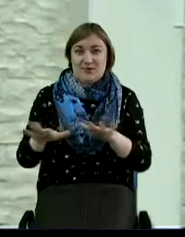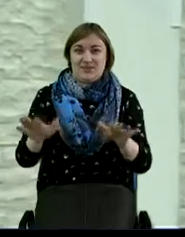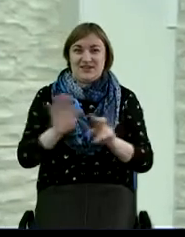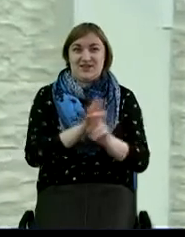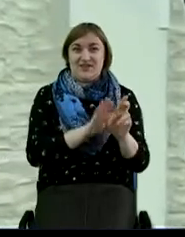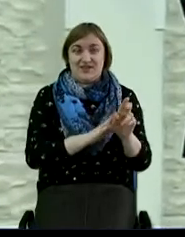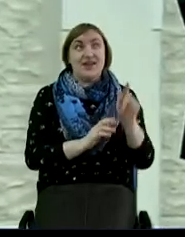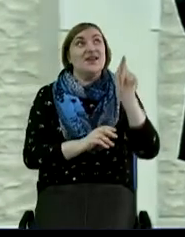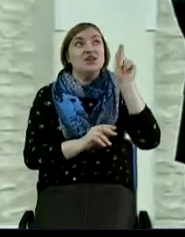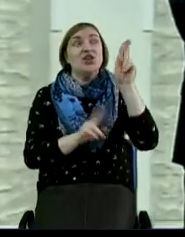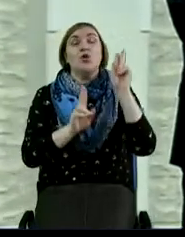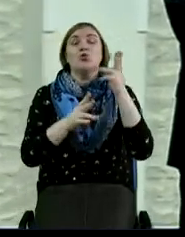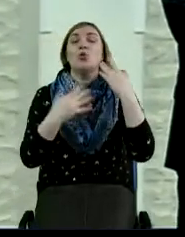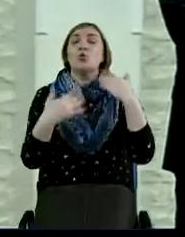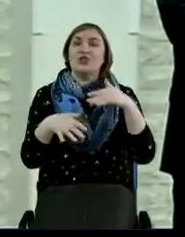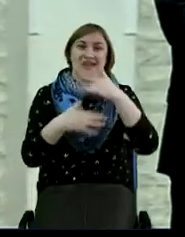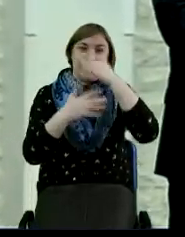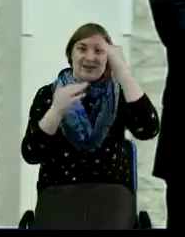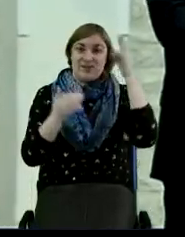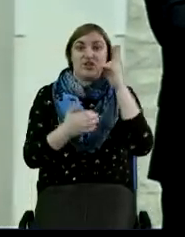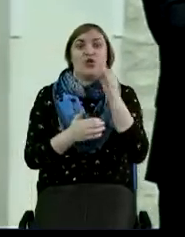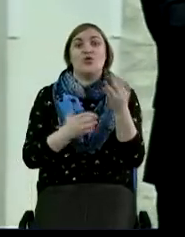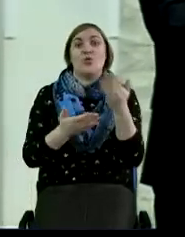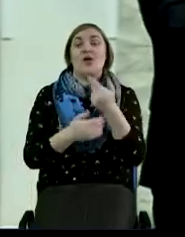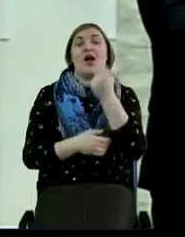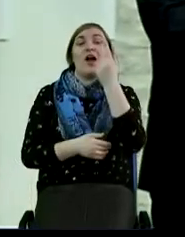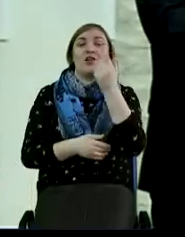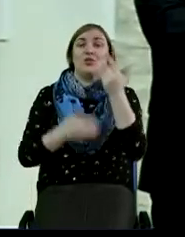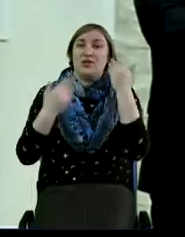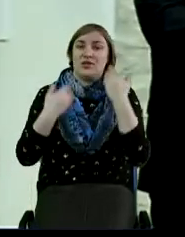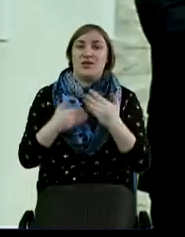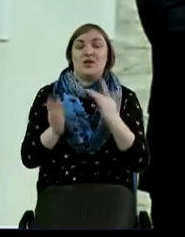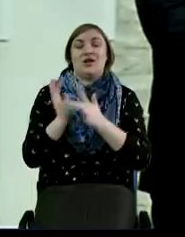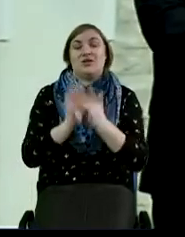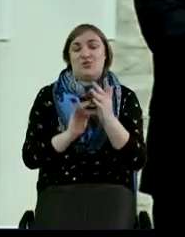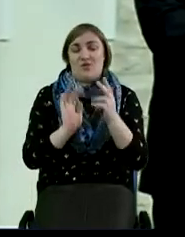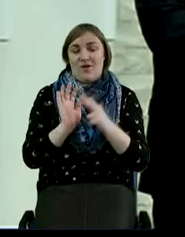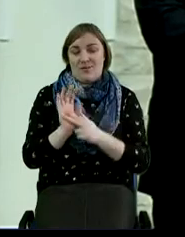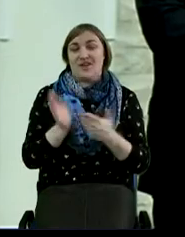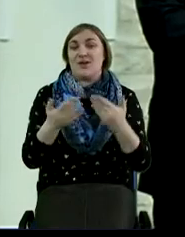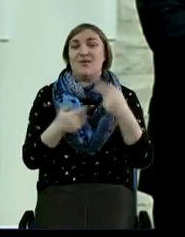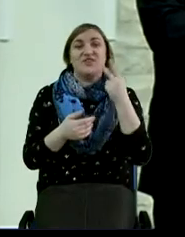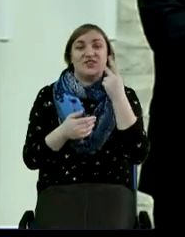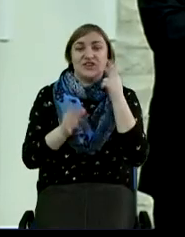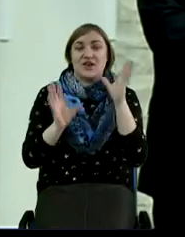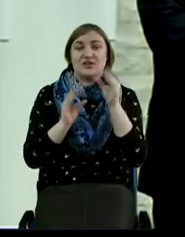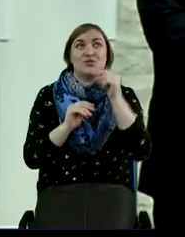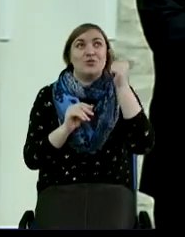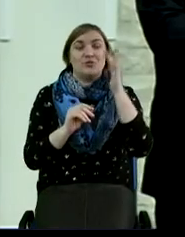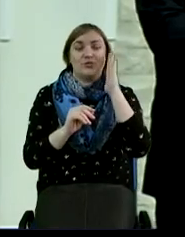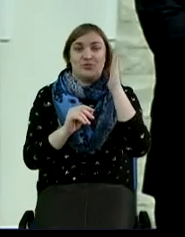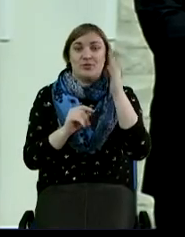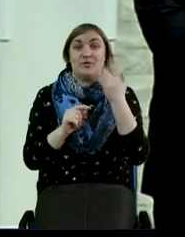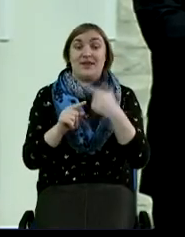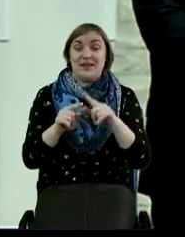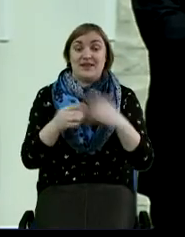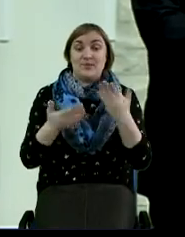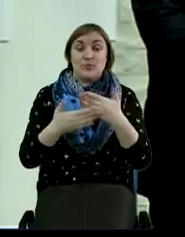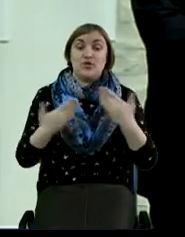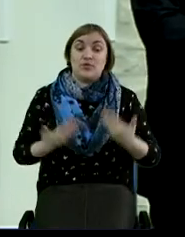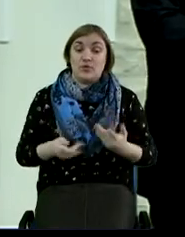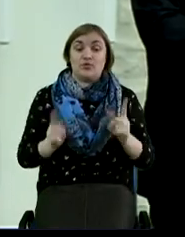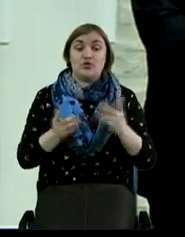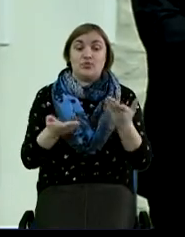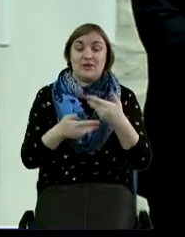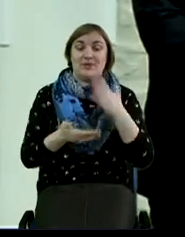небесах. Но мы одно от тела Христова. Аминь. И будем всегда с Господом этим и живем, что имеем жизнь вечную и наследие на небесах.